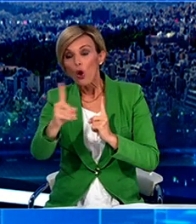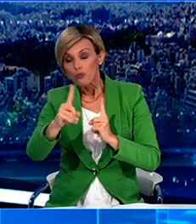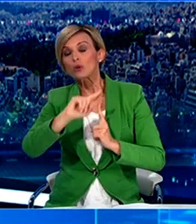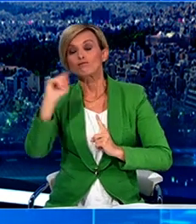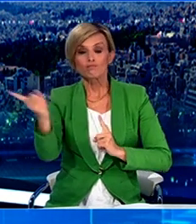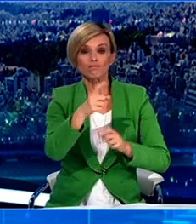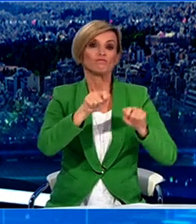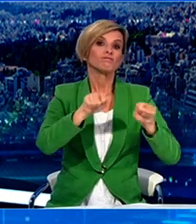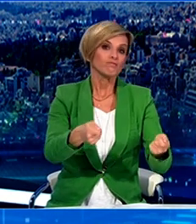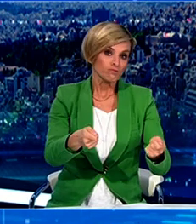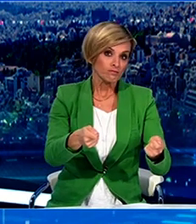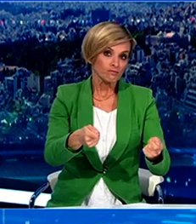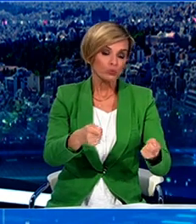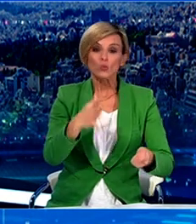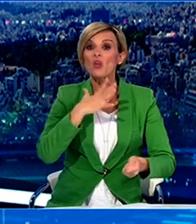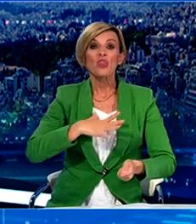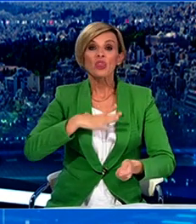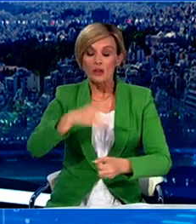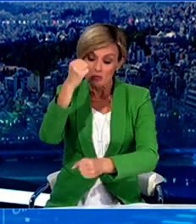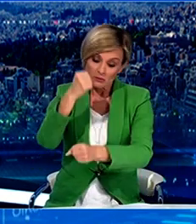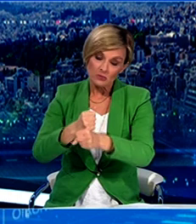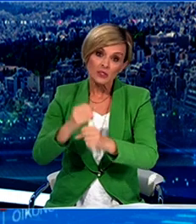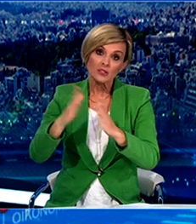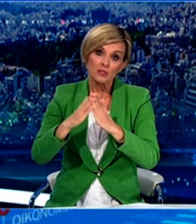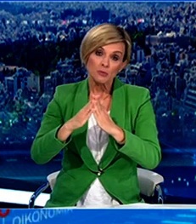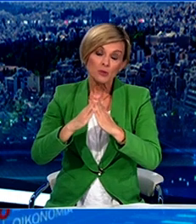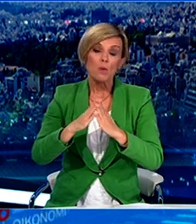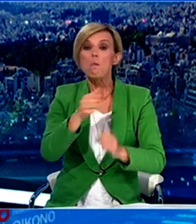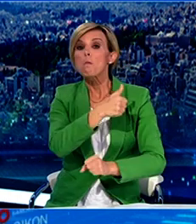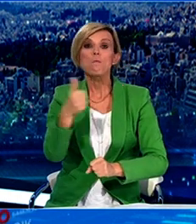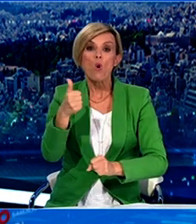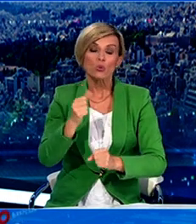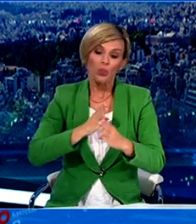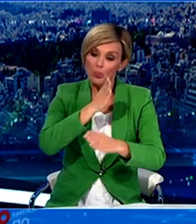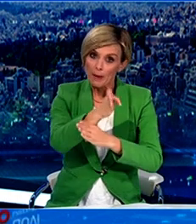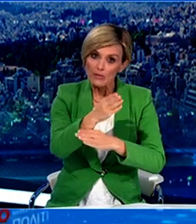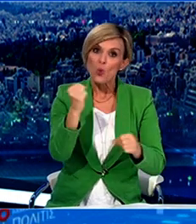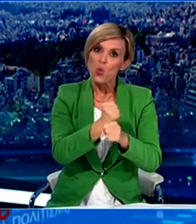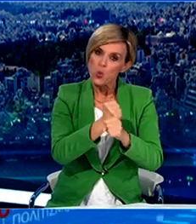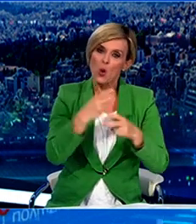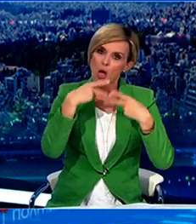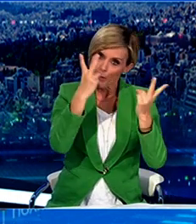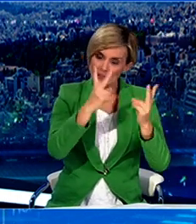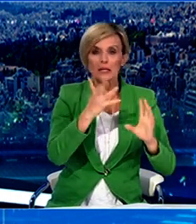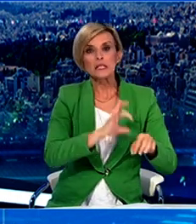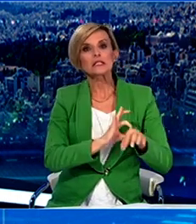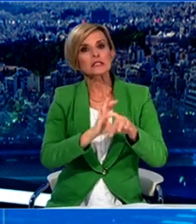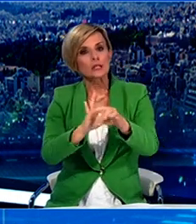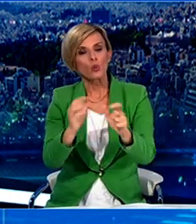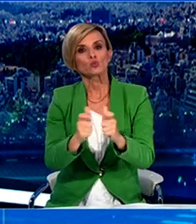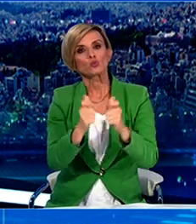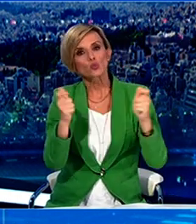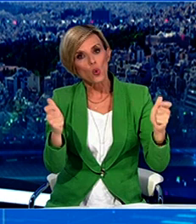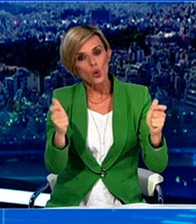καθώς οι μετακινήσεις επιτρέπονται αποκλειστικά και μόνο για μετάβαση από και προς την εργασία ή συνοδεύοντας το παιδί στο σχολείο,